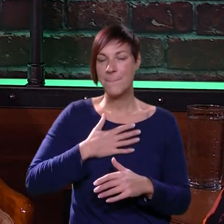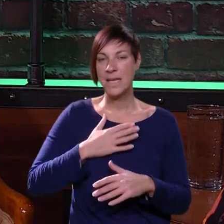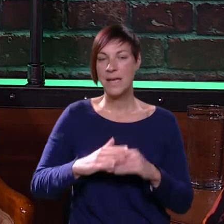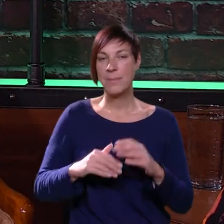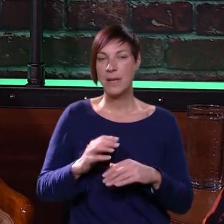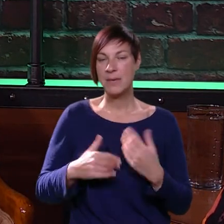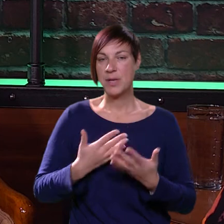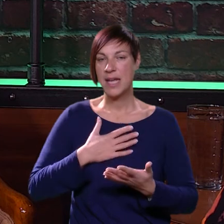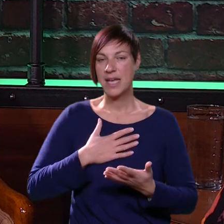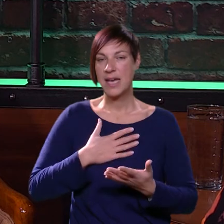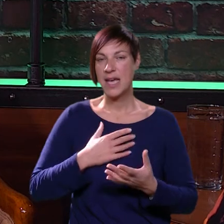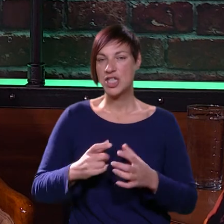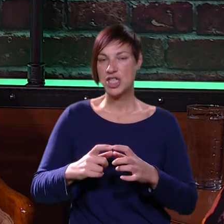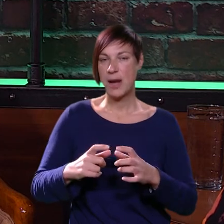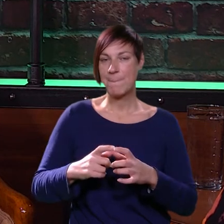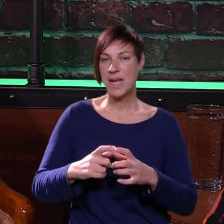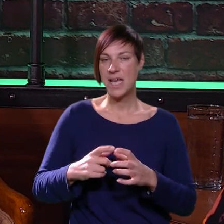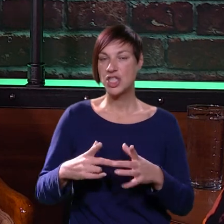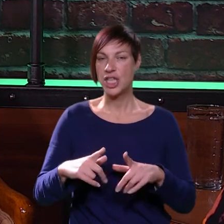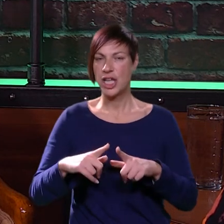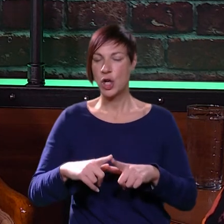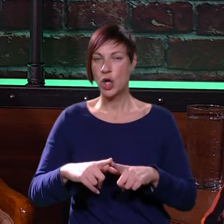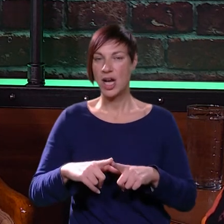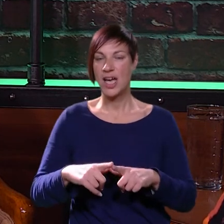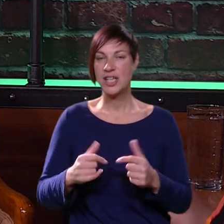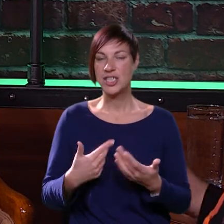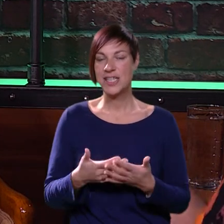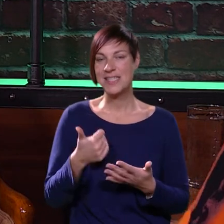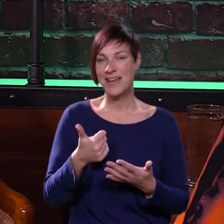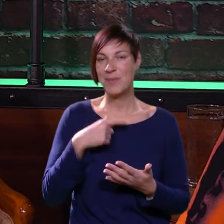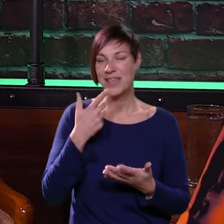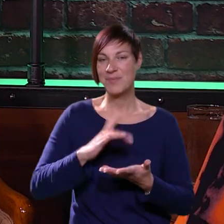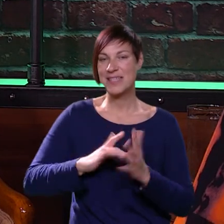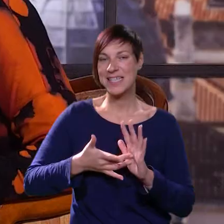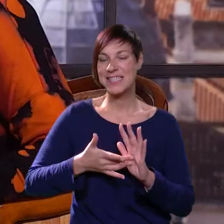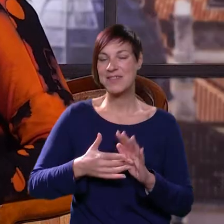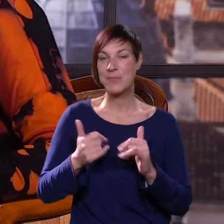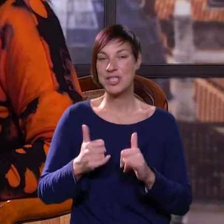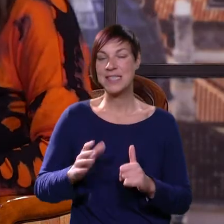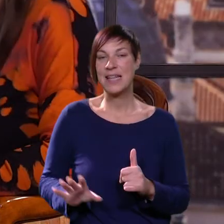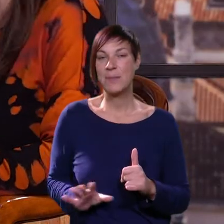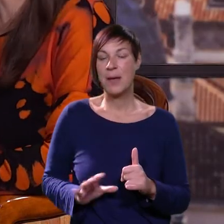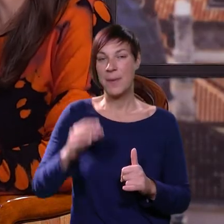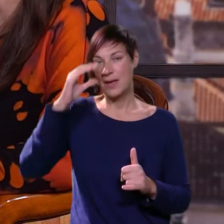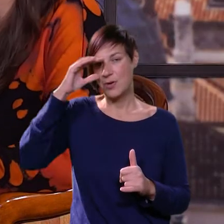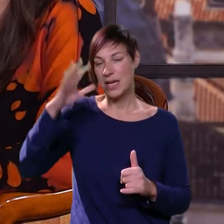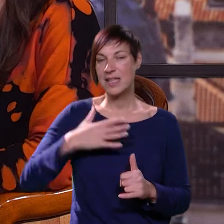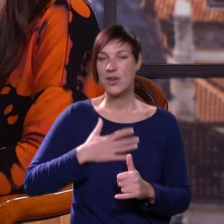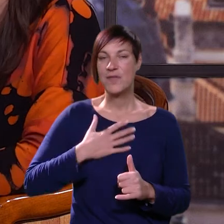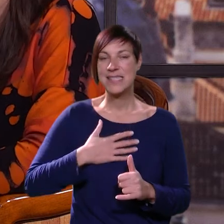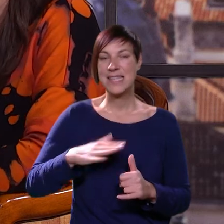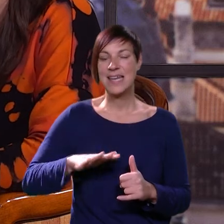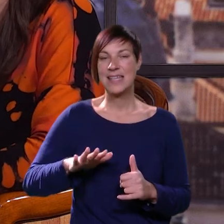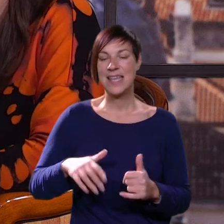pravimo neke naše palačinke, koloče. Daj, nam jedan recept za sve one, možda sad, mame koje gledaju kako